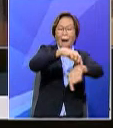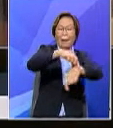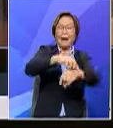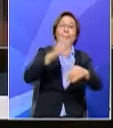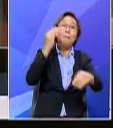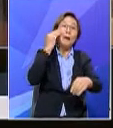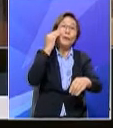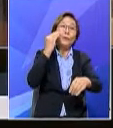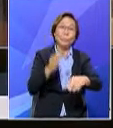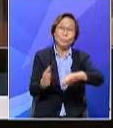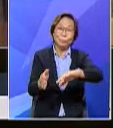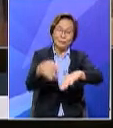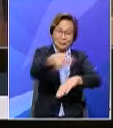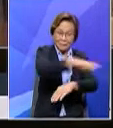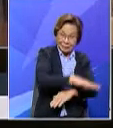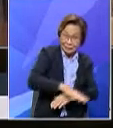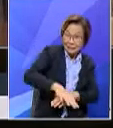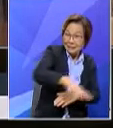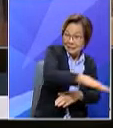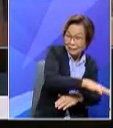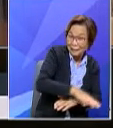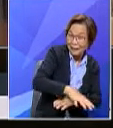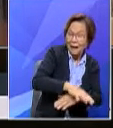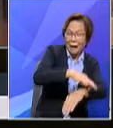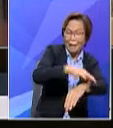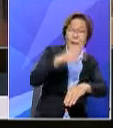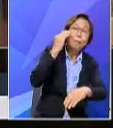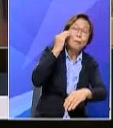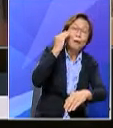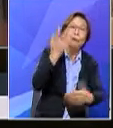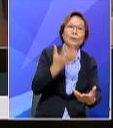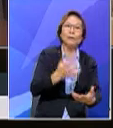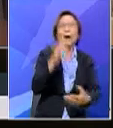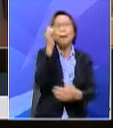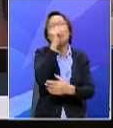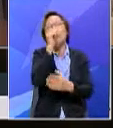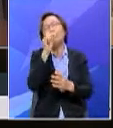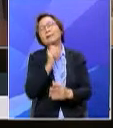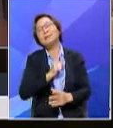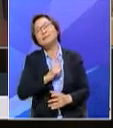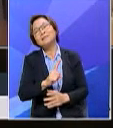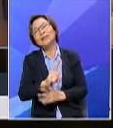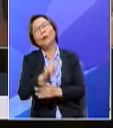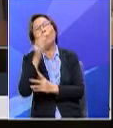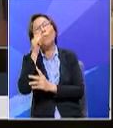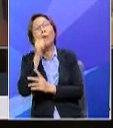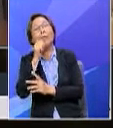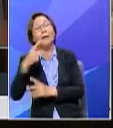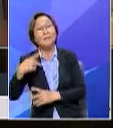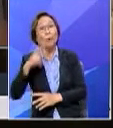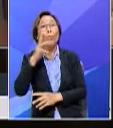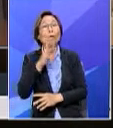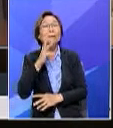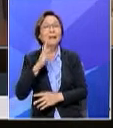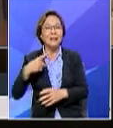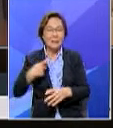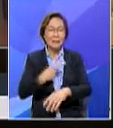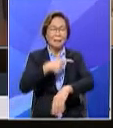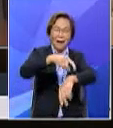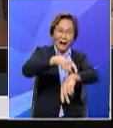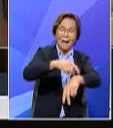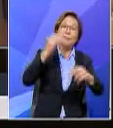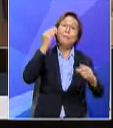kedudukan nasyid penasyid penasyid wanita kita di alam Melayu